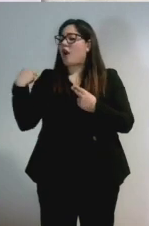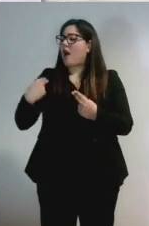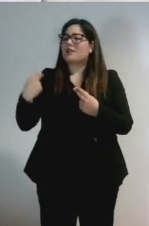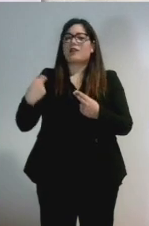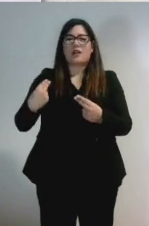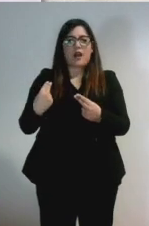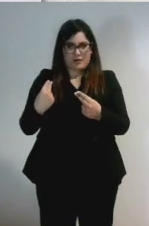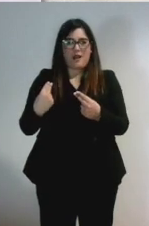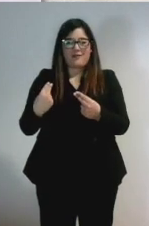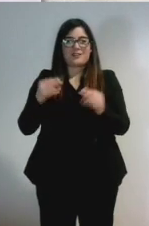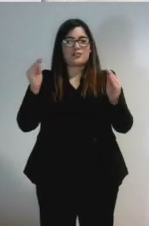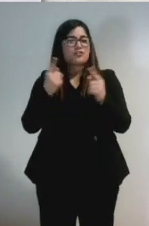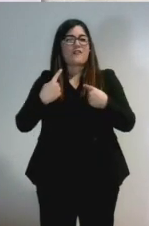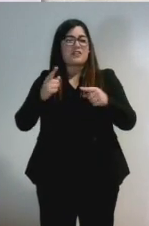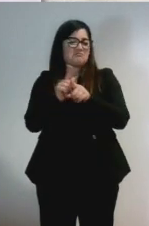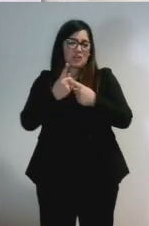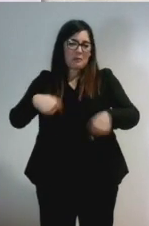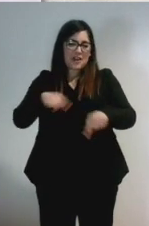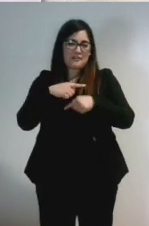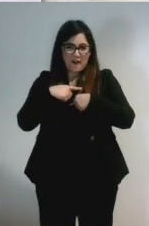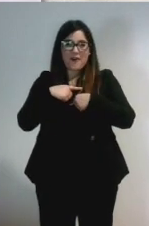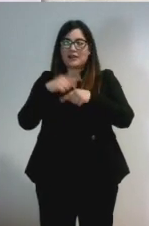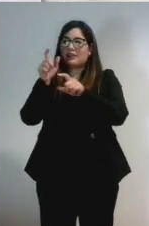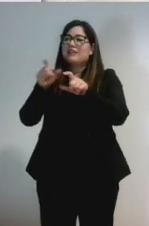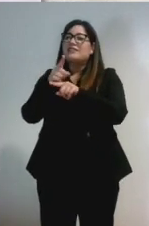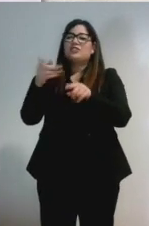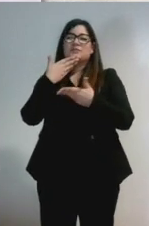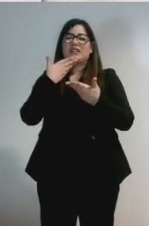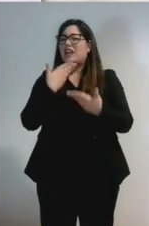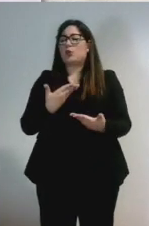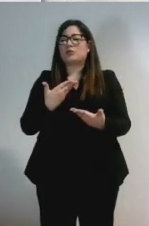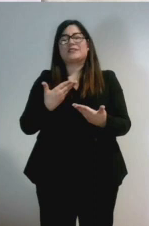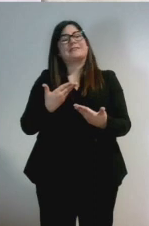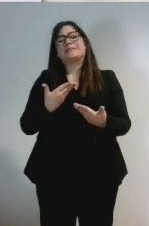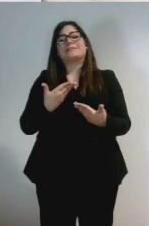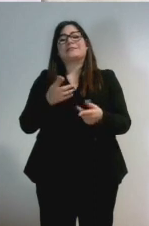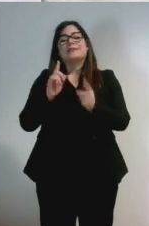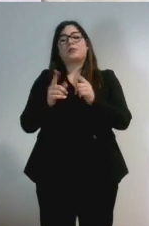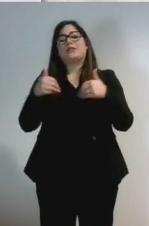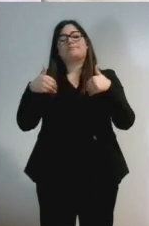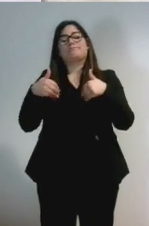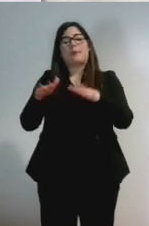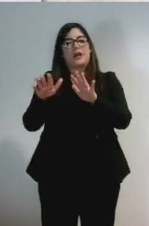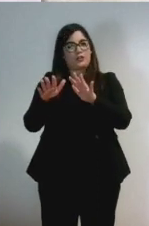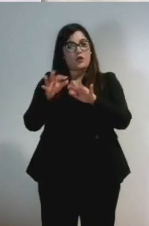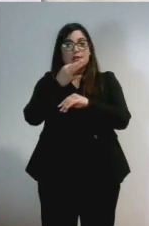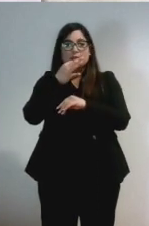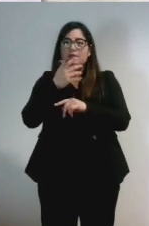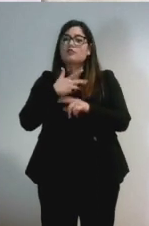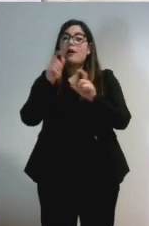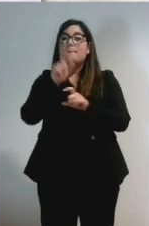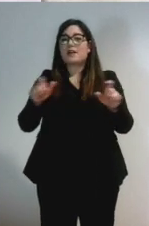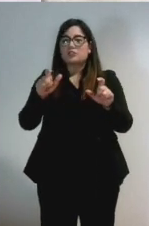noi si sono lasciati trascinare dalla delusione e hanno deciso di abbandonare il campo. Vi è una diminuzione di persone che si